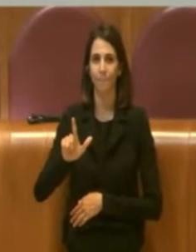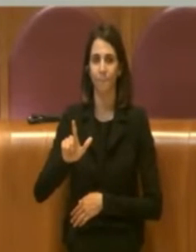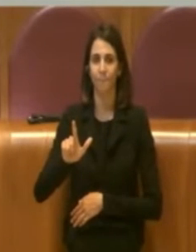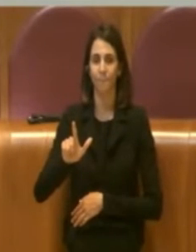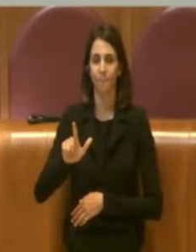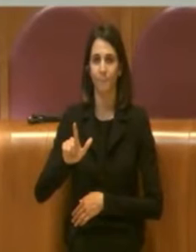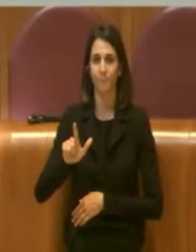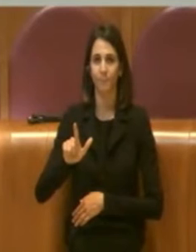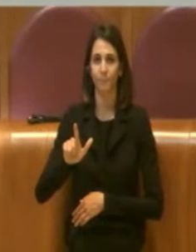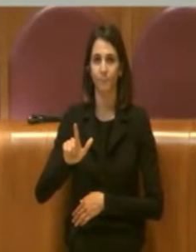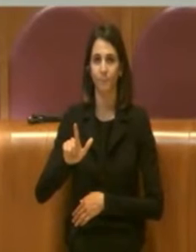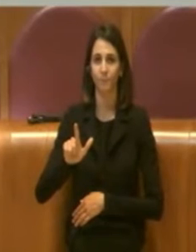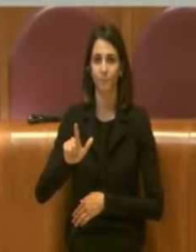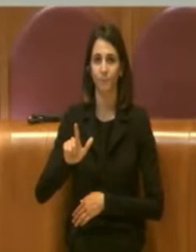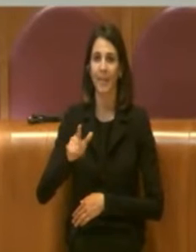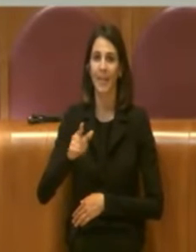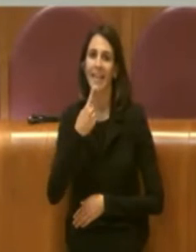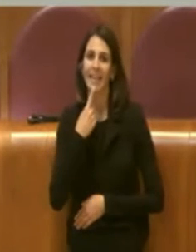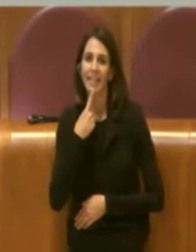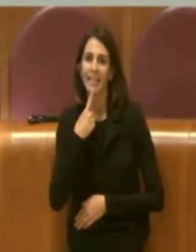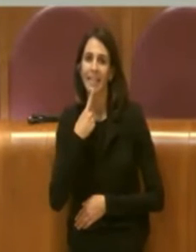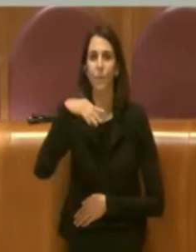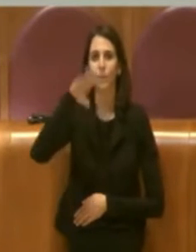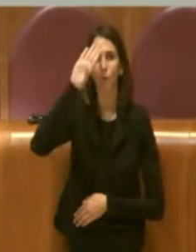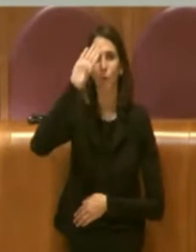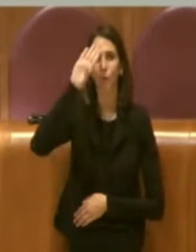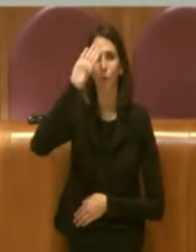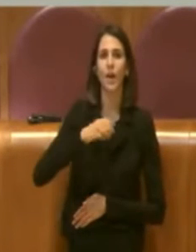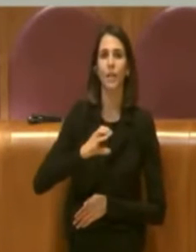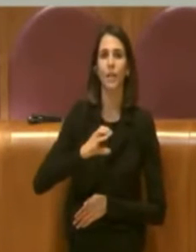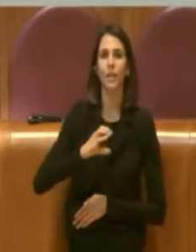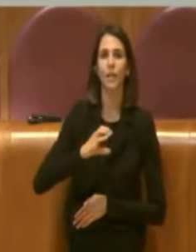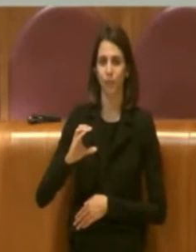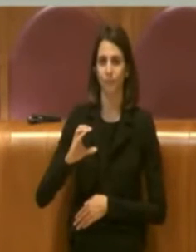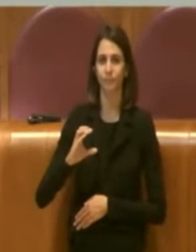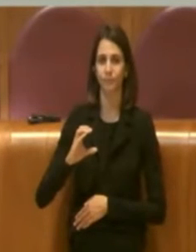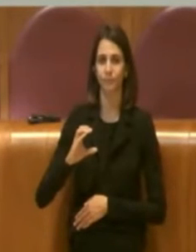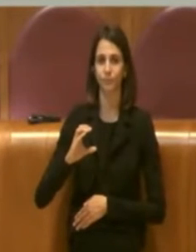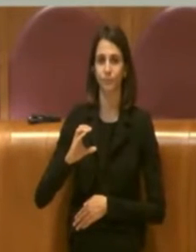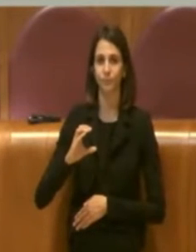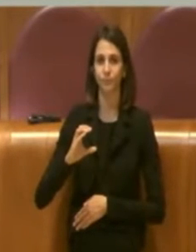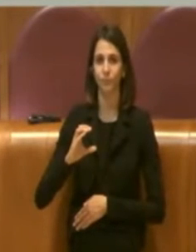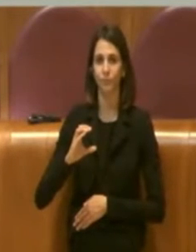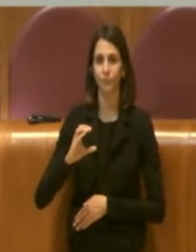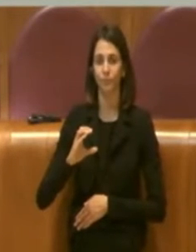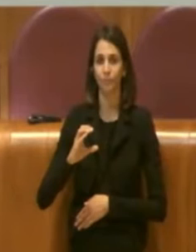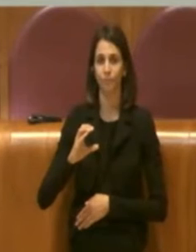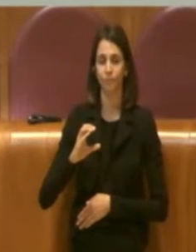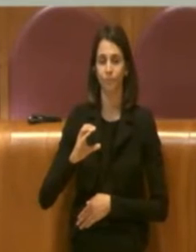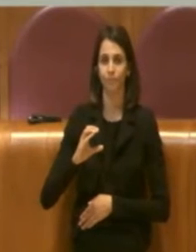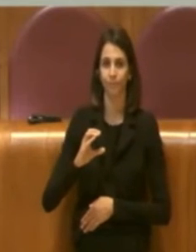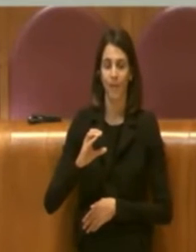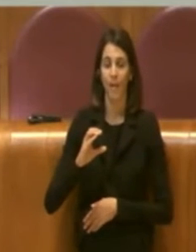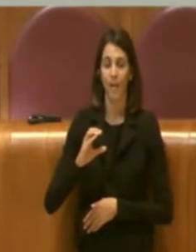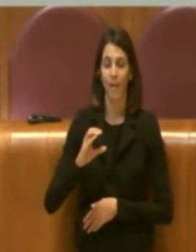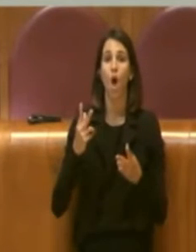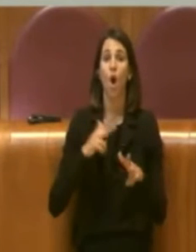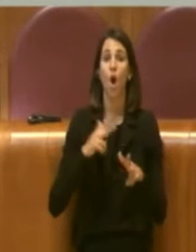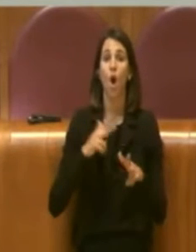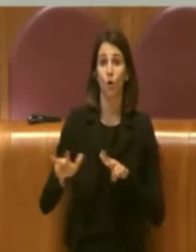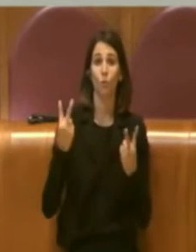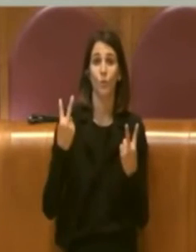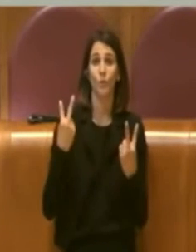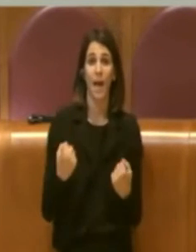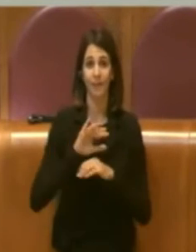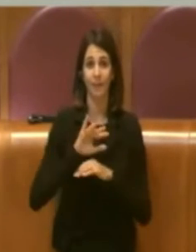confronti dei titolari di NCC di altri comuni perché riteniamo